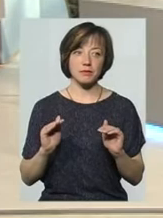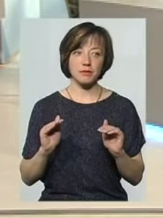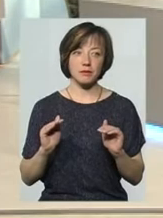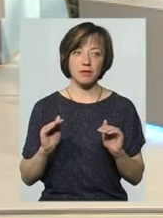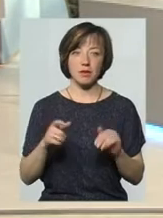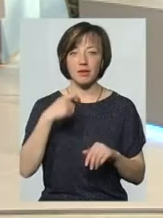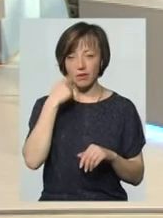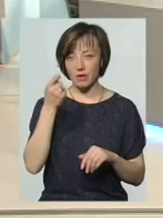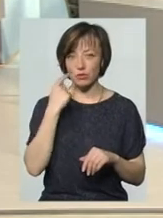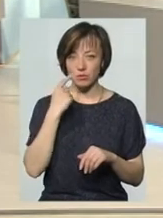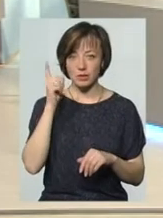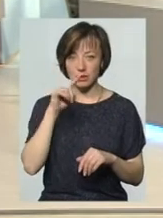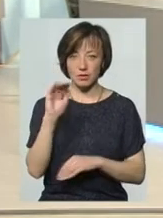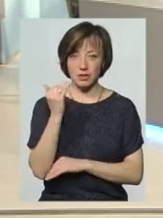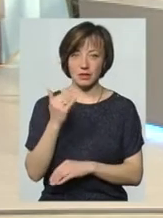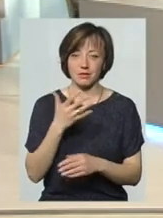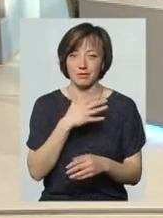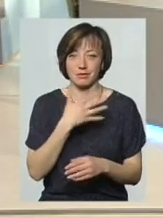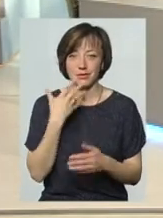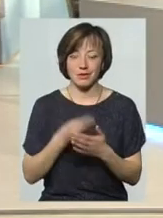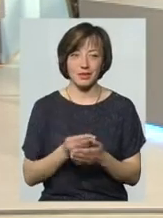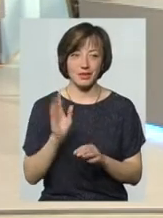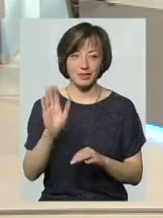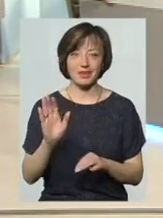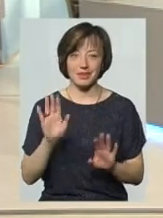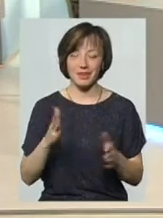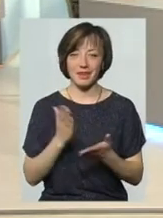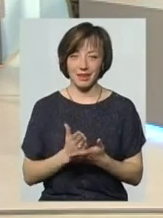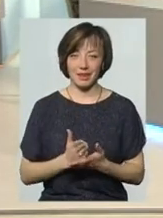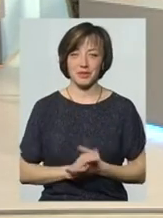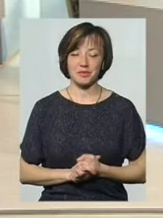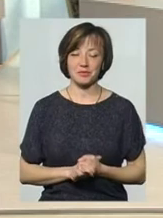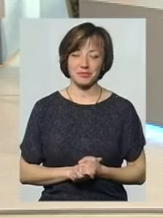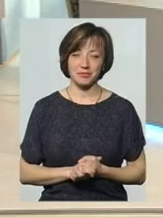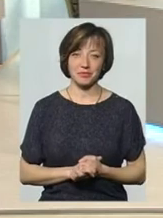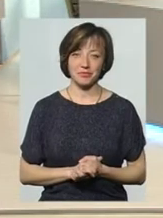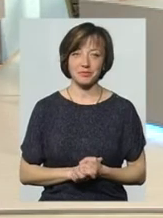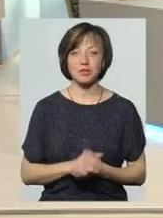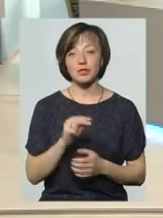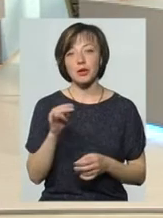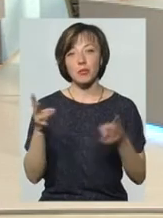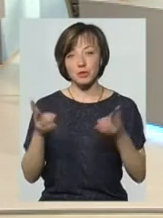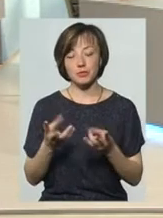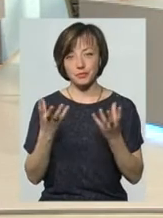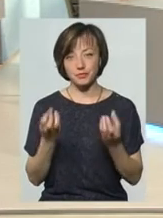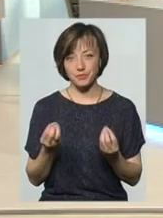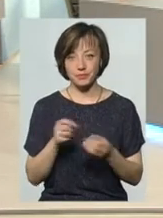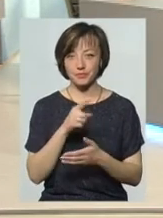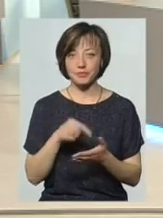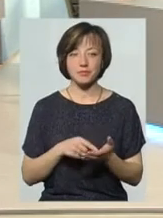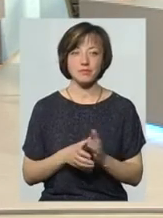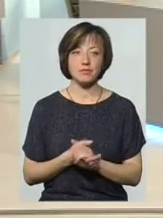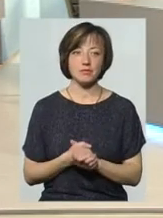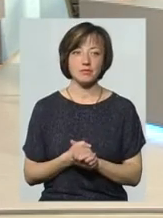Хірург вириває зуби, я знаю, я своїй дитині там не раз. Так що є. Чи потрібно нам ще? Ні, це не ще.